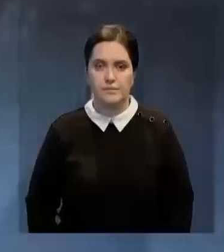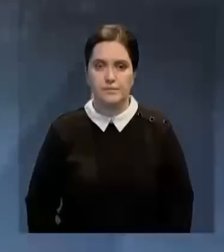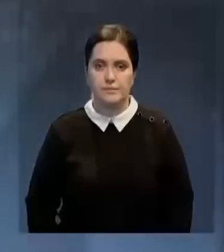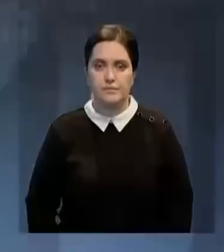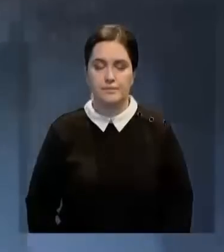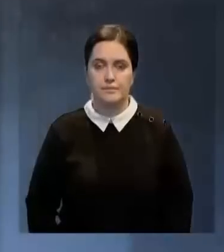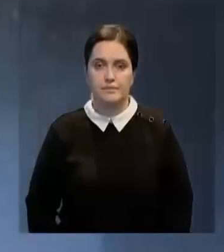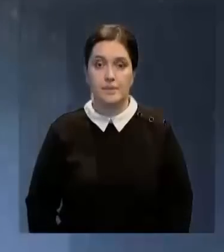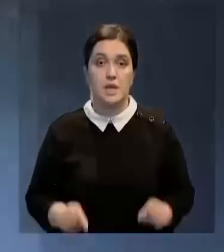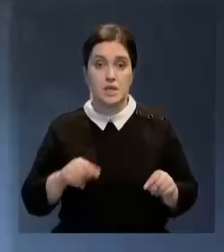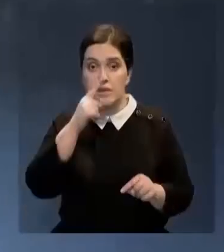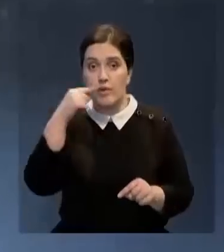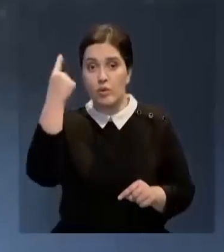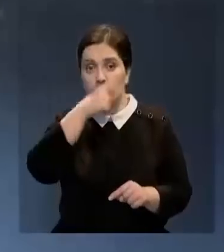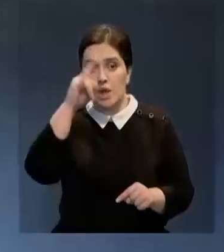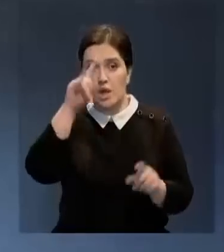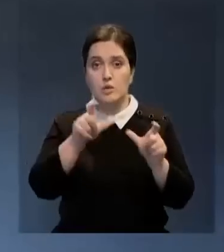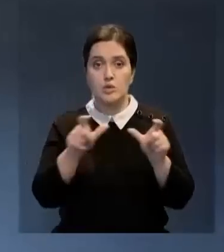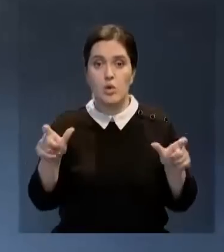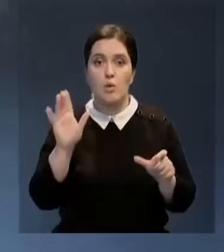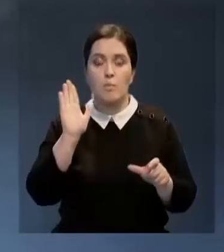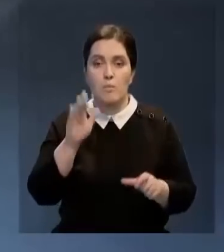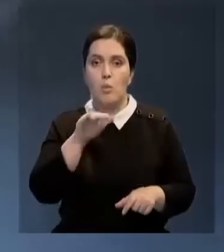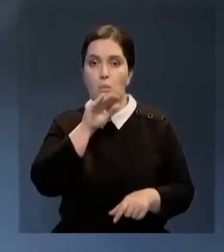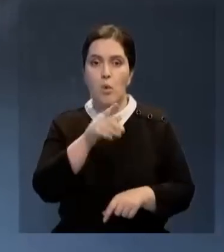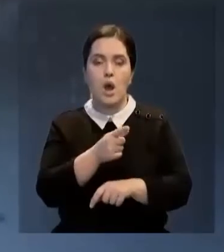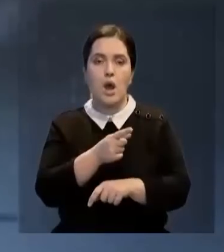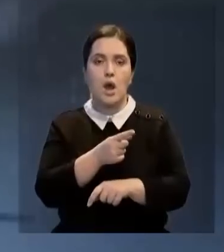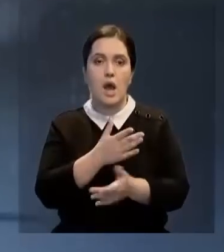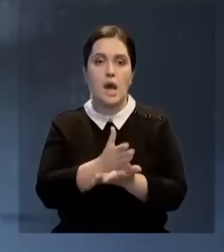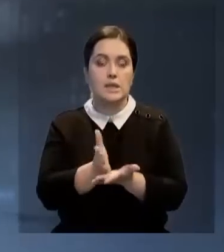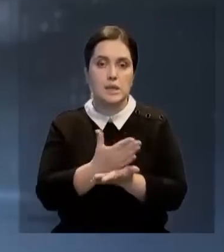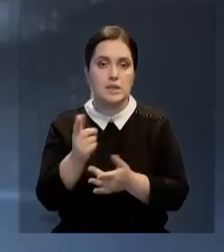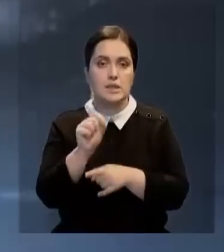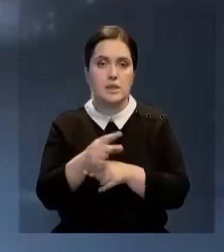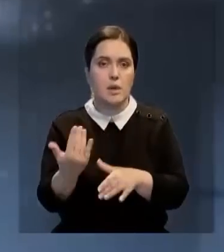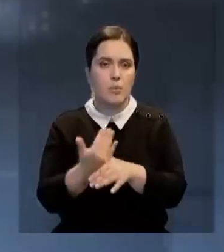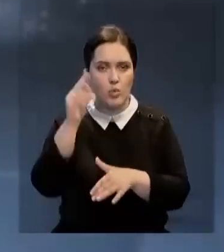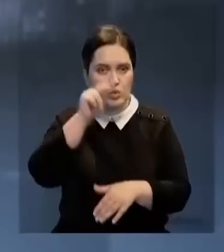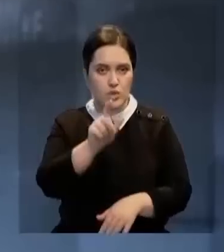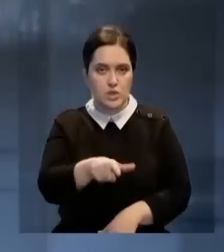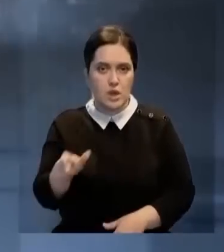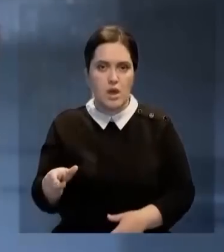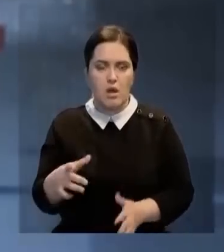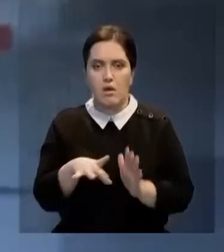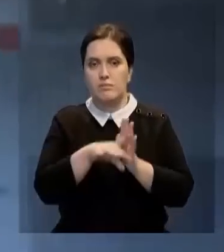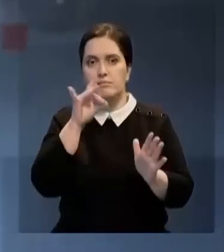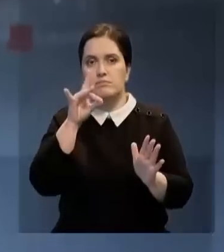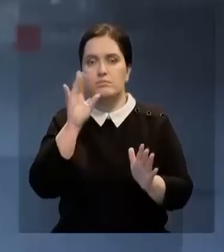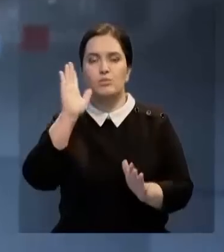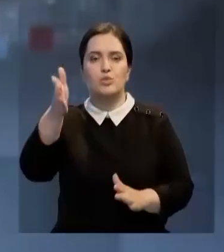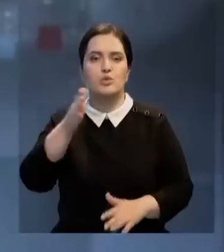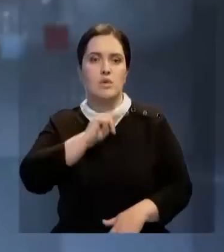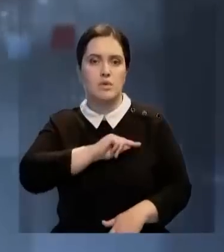И еще о школах. С этого года в казахстанских школах появятся профориентаторы. Их задача помочь учащимся определиться с выбором будущей